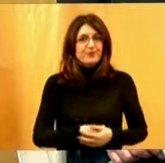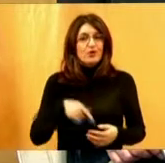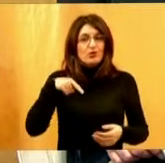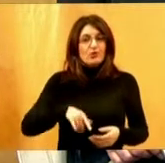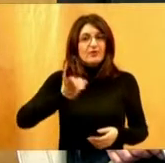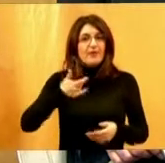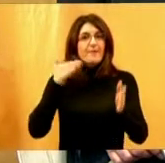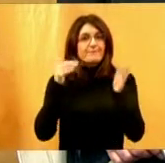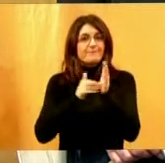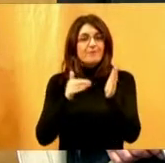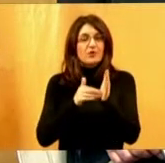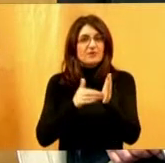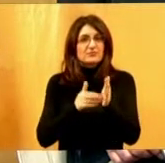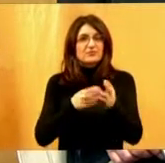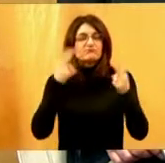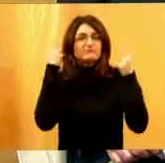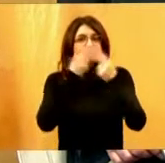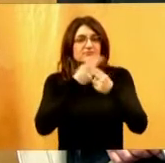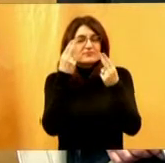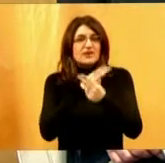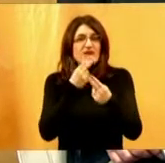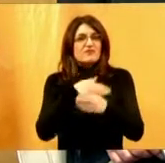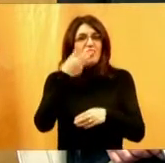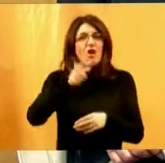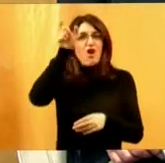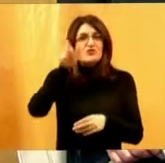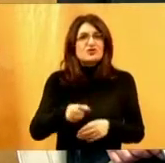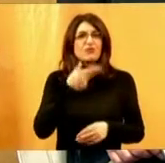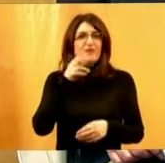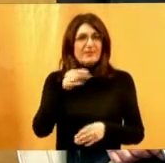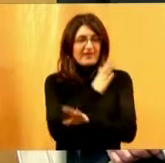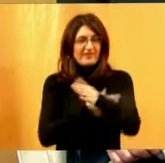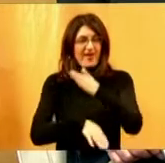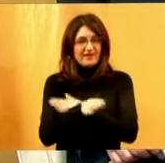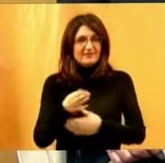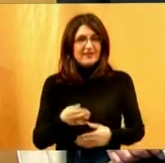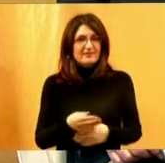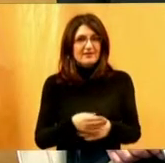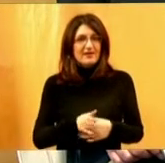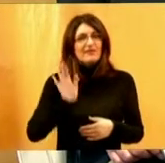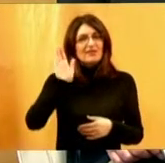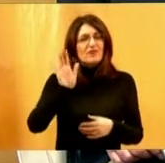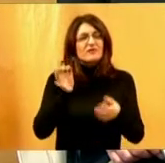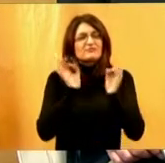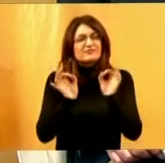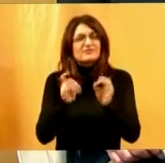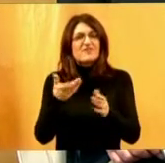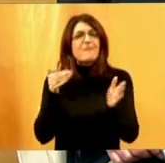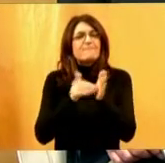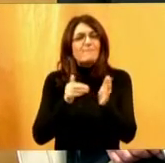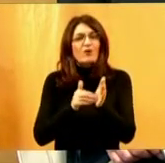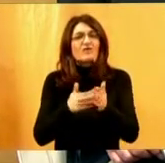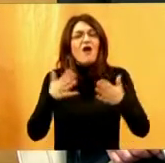je potrebno zaista razumijeti osobe s invaliditetom i njihove specifične potrebe,